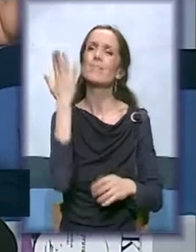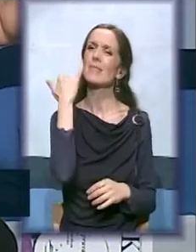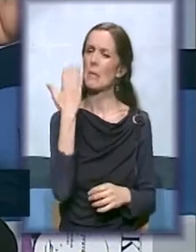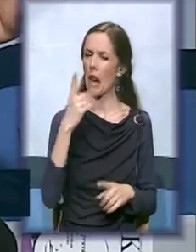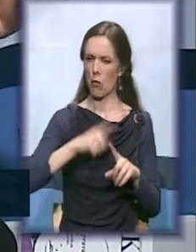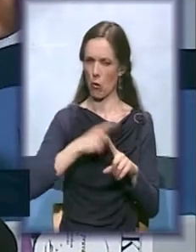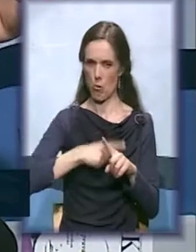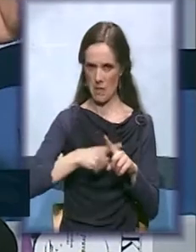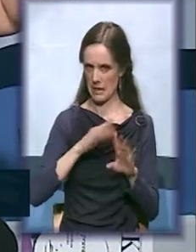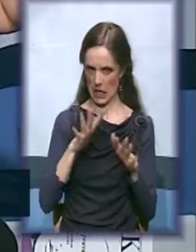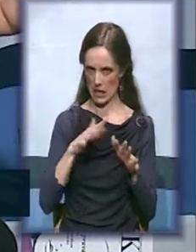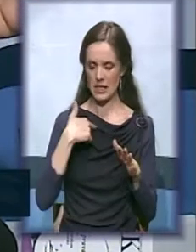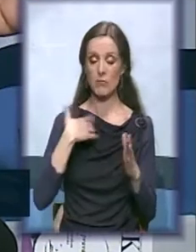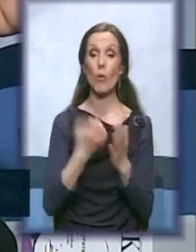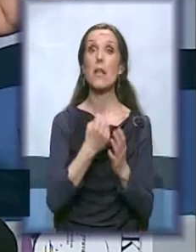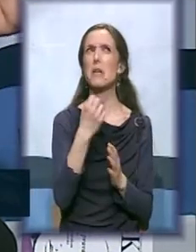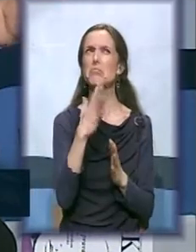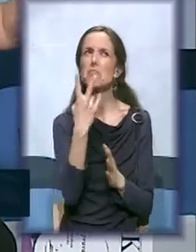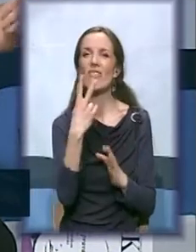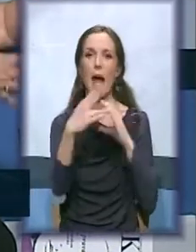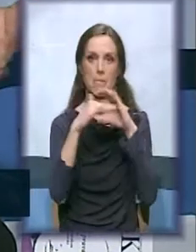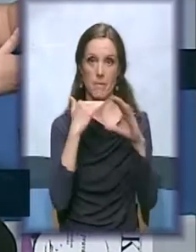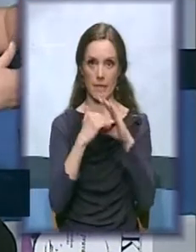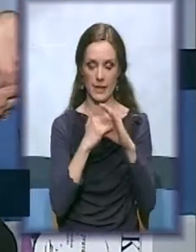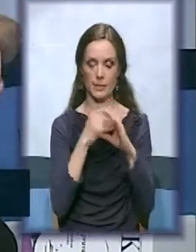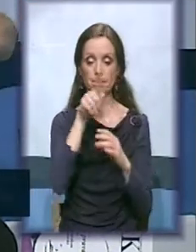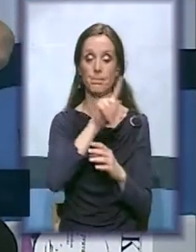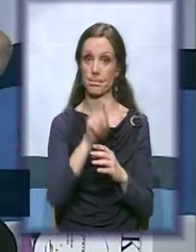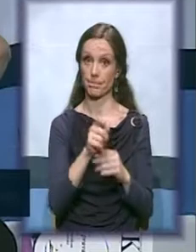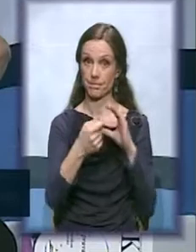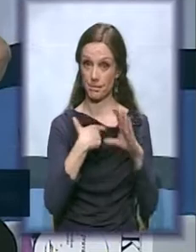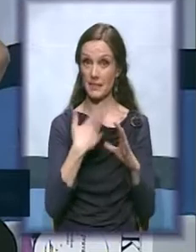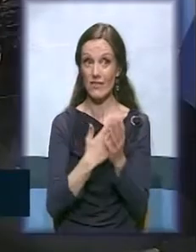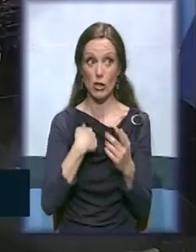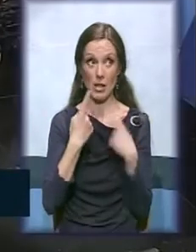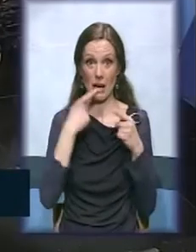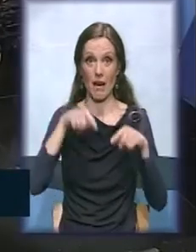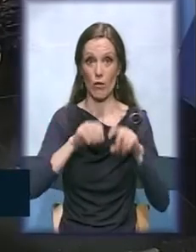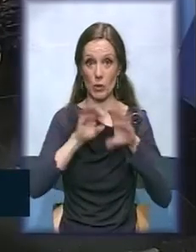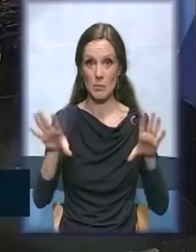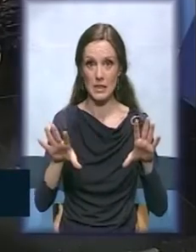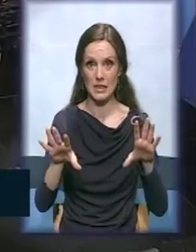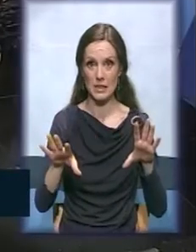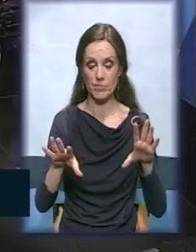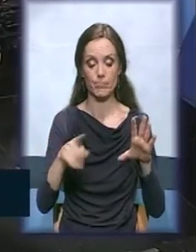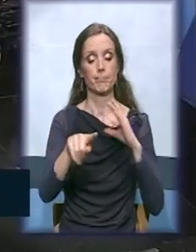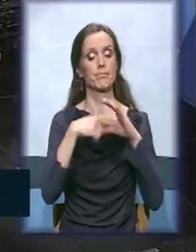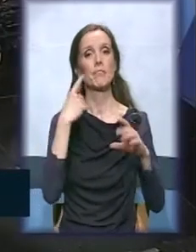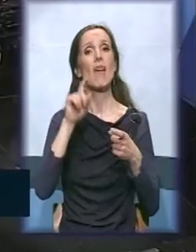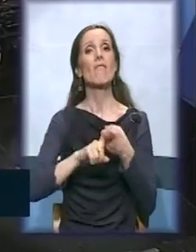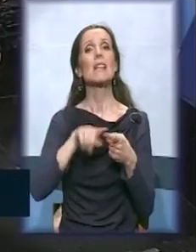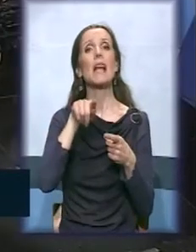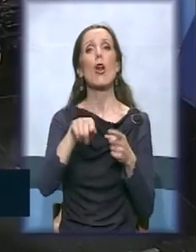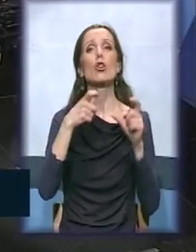meseci jedno dva e-maila sa pitanjima i to sam govorela ovde lepojko u emisiji. SOS Telefon i